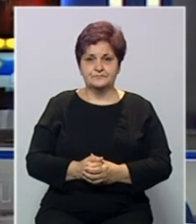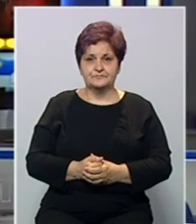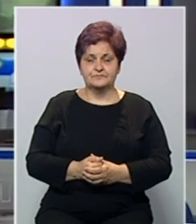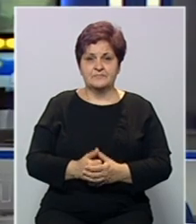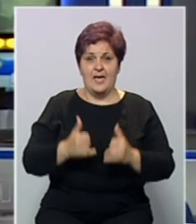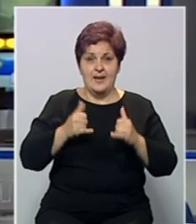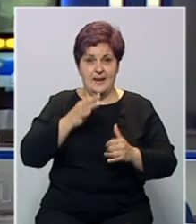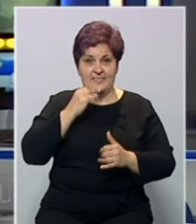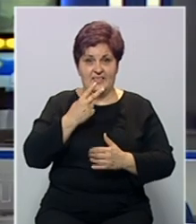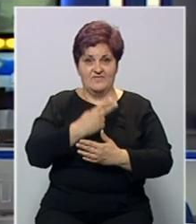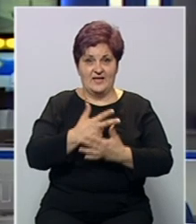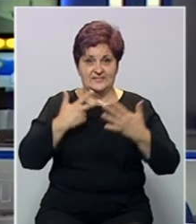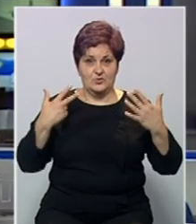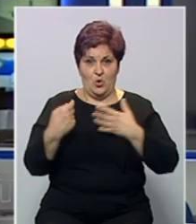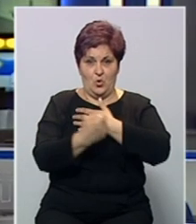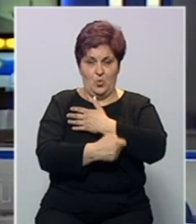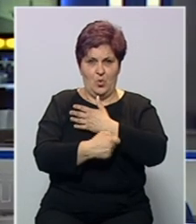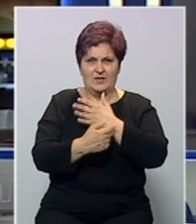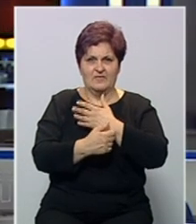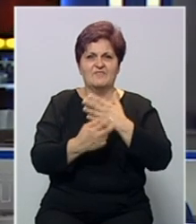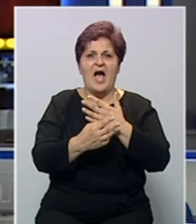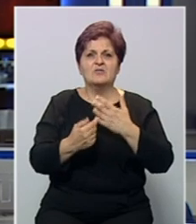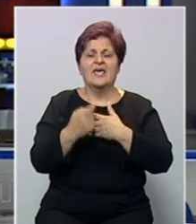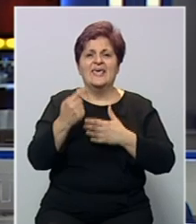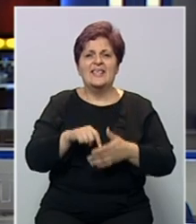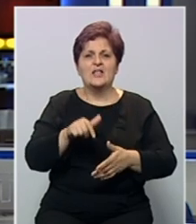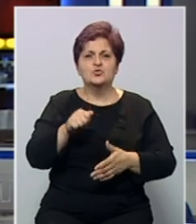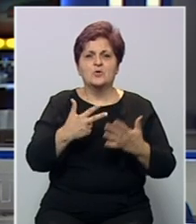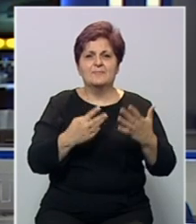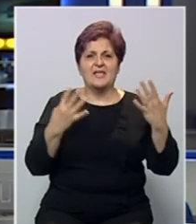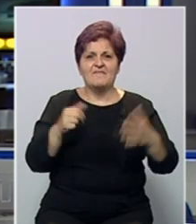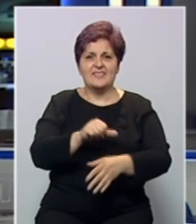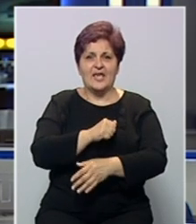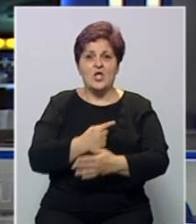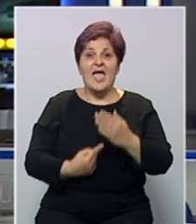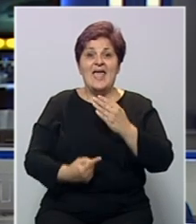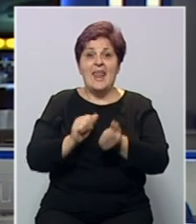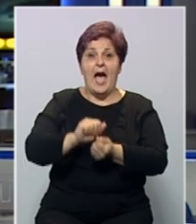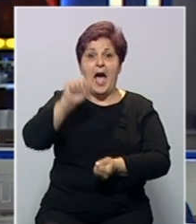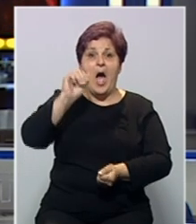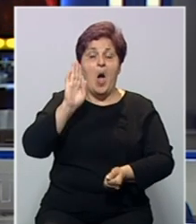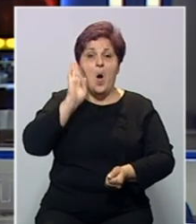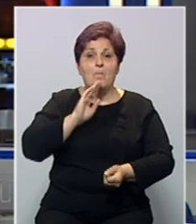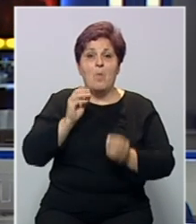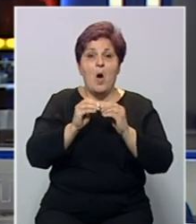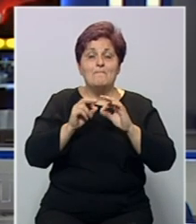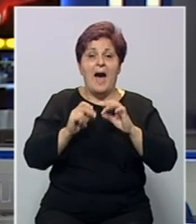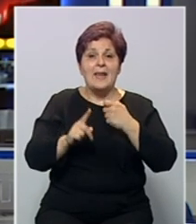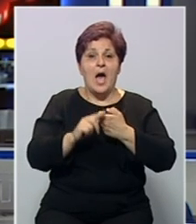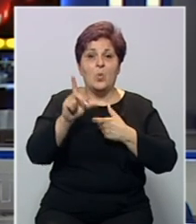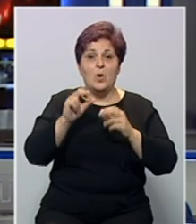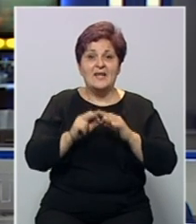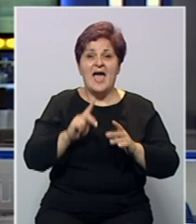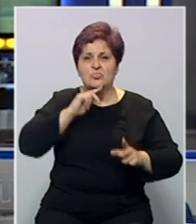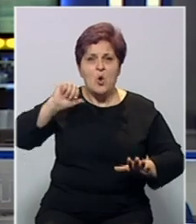Na današnji dan, 29. augusta 1189. godine, nastala je povelja Bosanskog Bana Kulina.